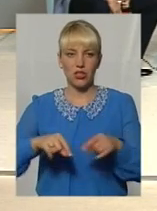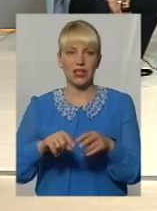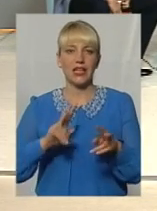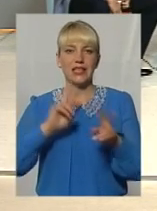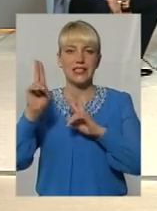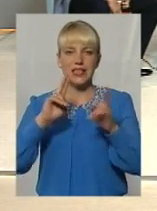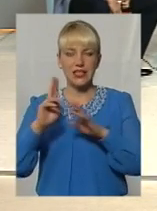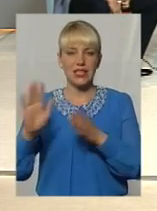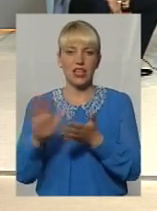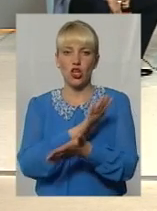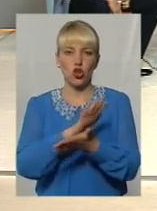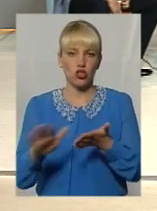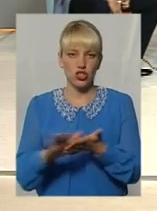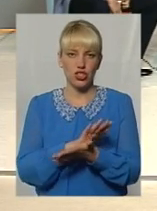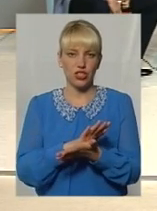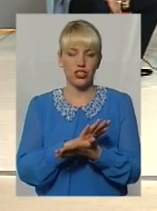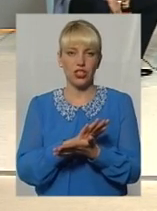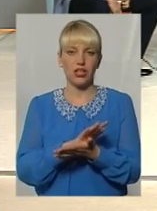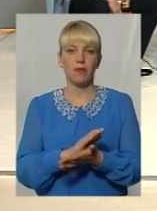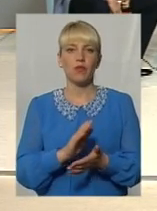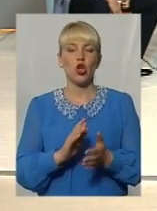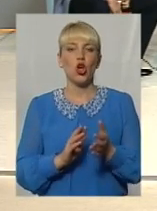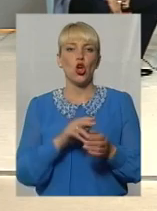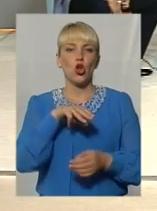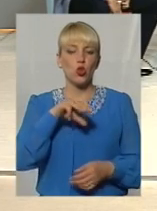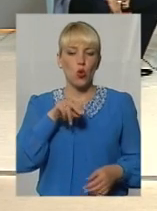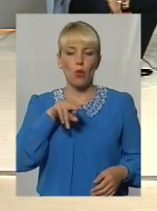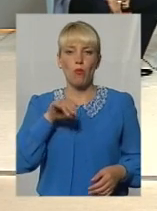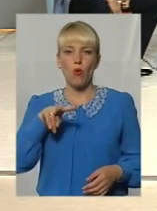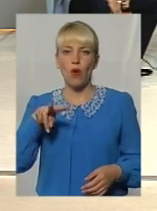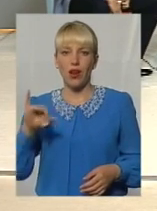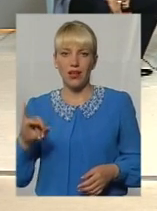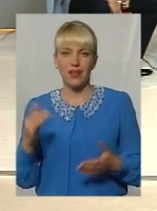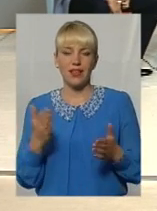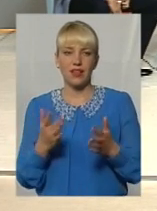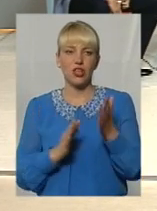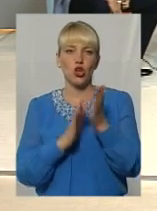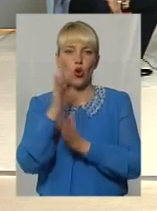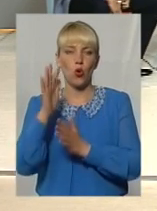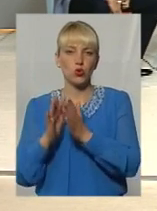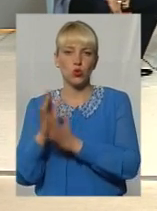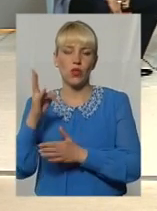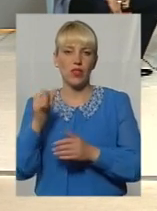розчищені тополі, які почищені тополі, які ростуть на узбічах.